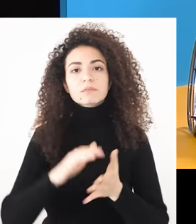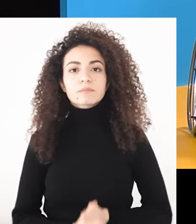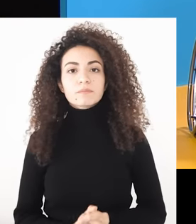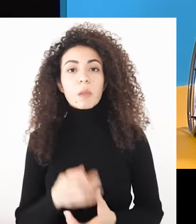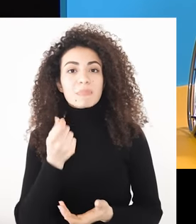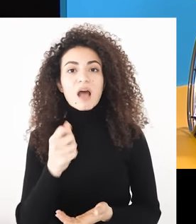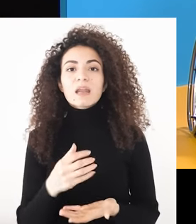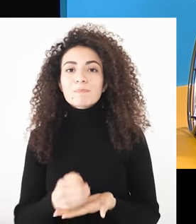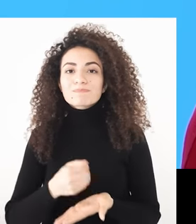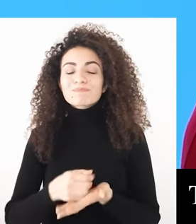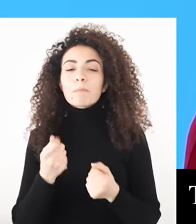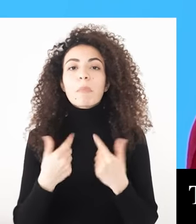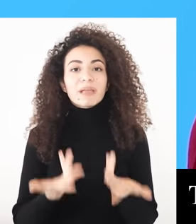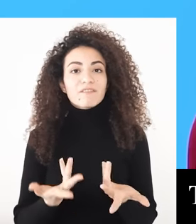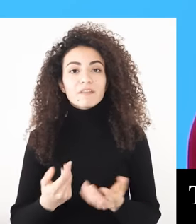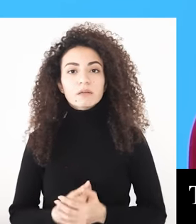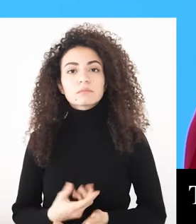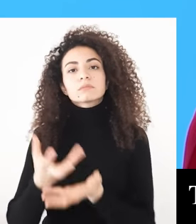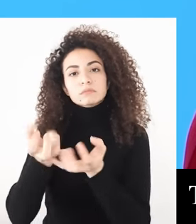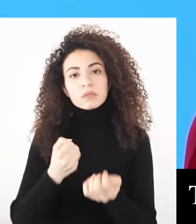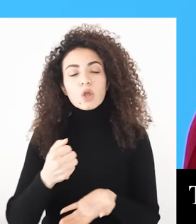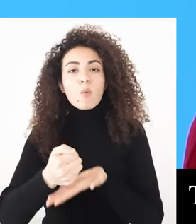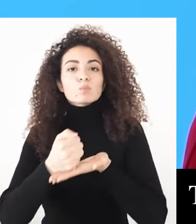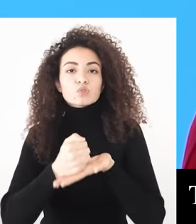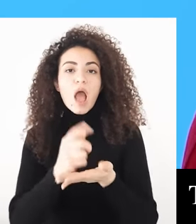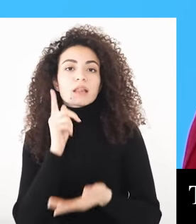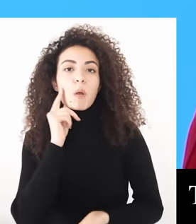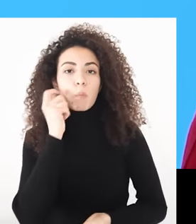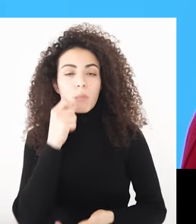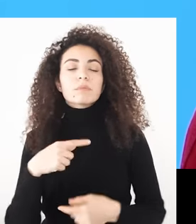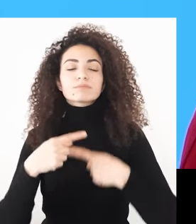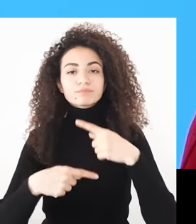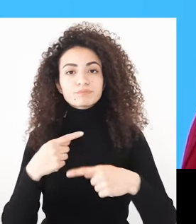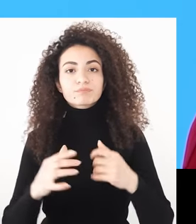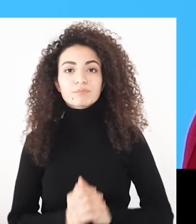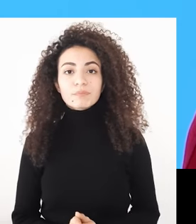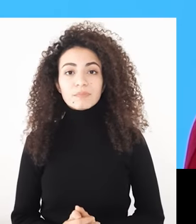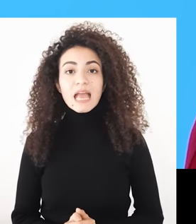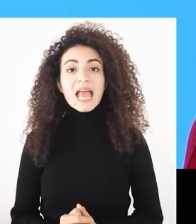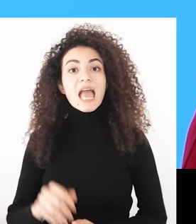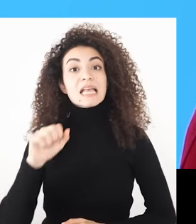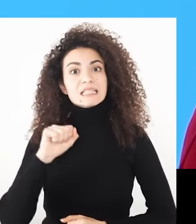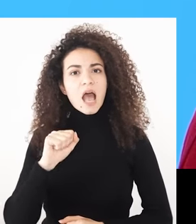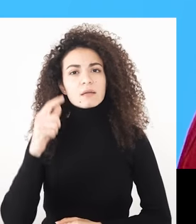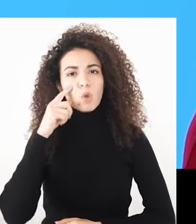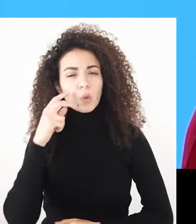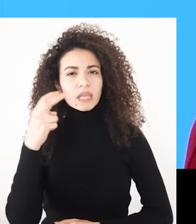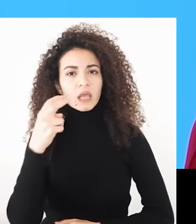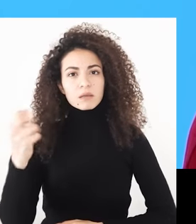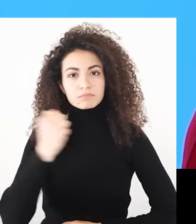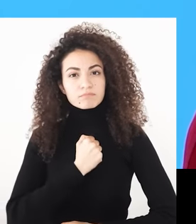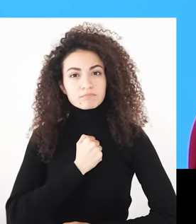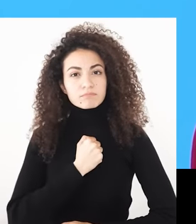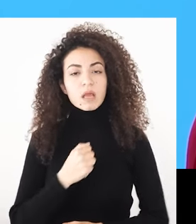لبعض المساعدة من أهلة إذا من خلال هالمراحل العمرية ثلاثة اللي استعرضناها كونت سارة صورتها الزيتية من خلال كل